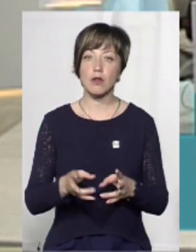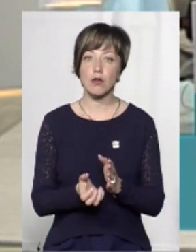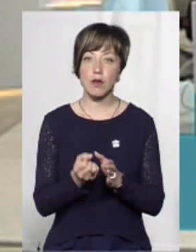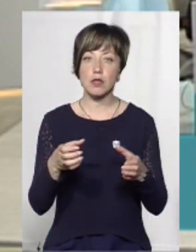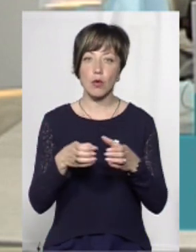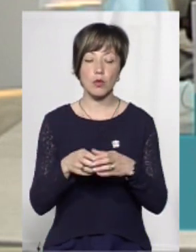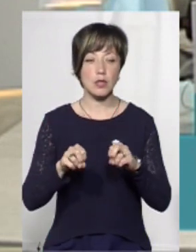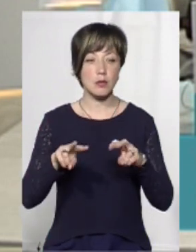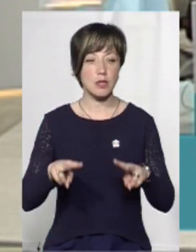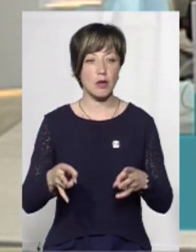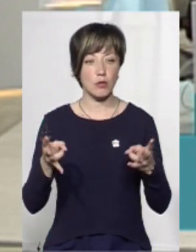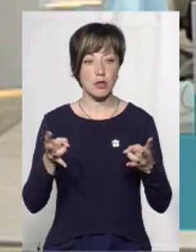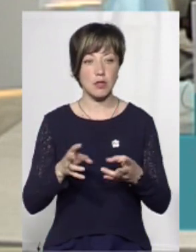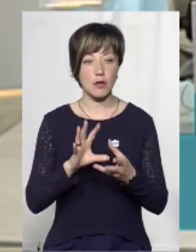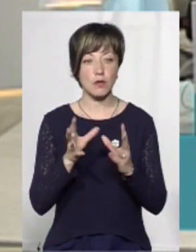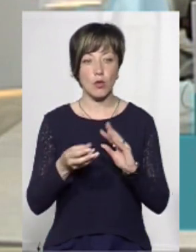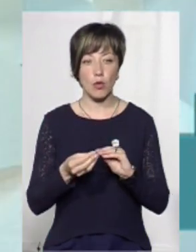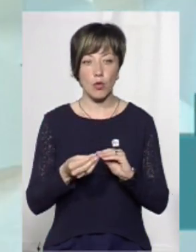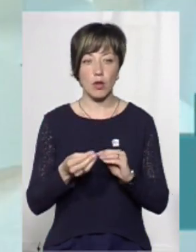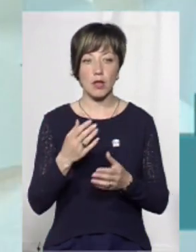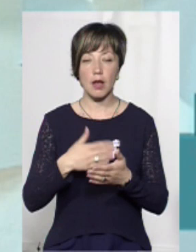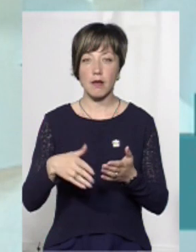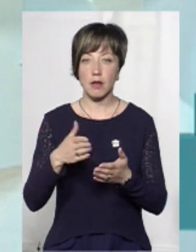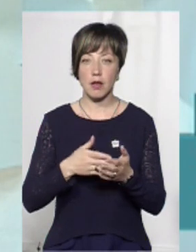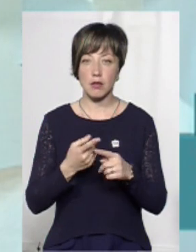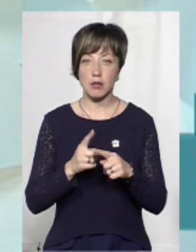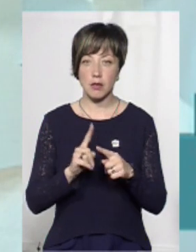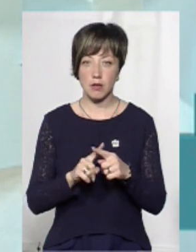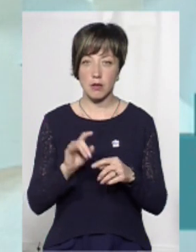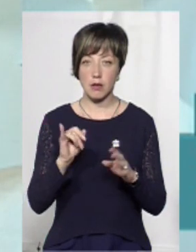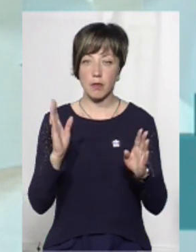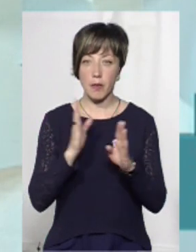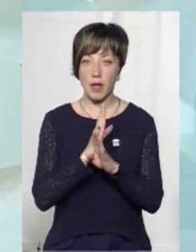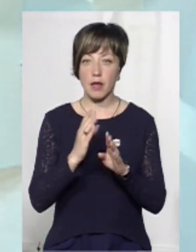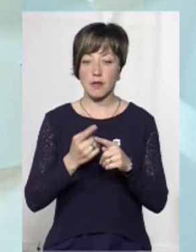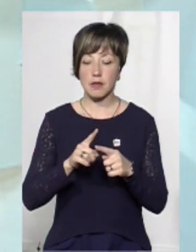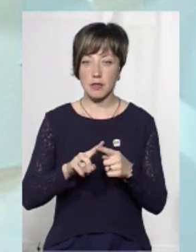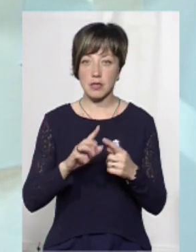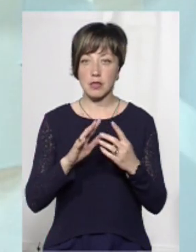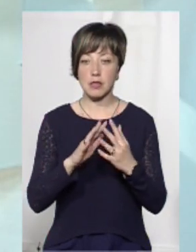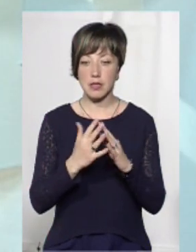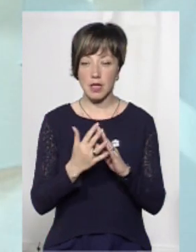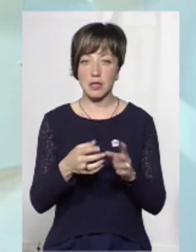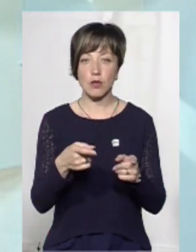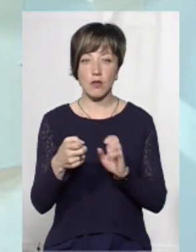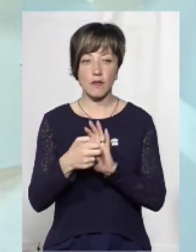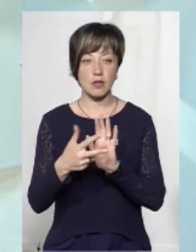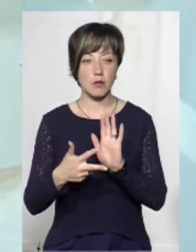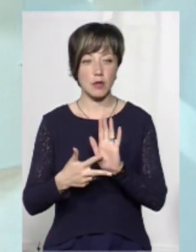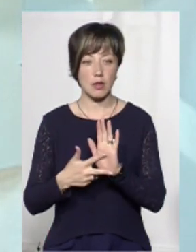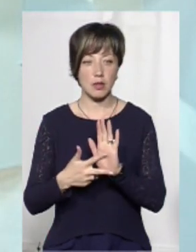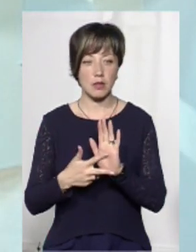загоно спеціальне призначення. Всього на ліквідацію даних негод в зазначені населених пунктах було залучено 18